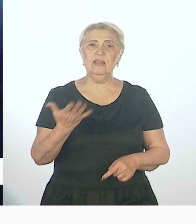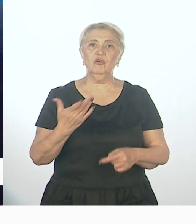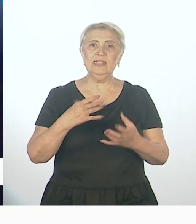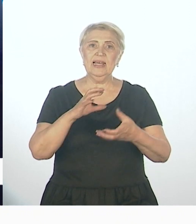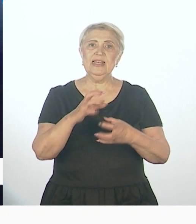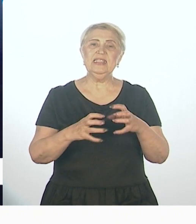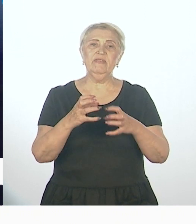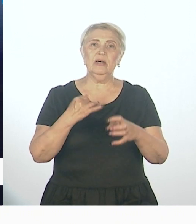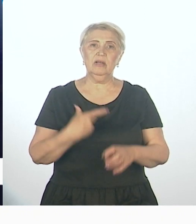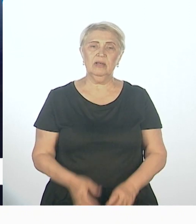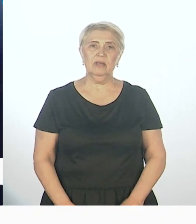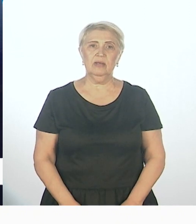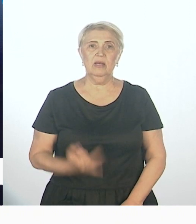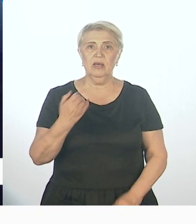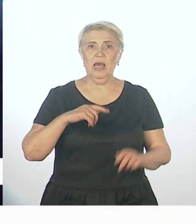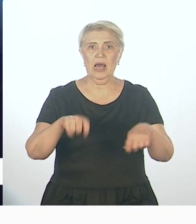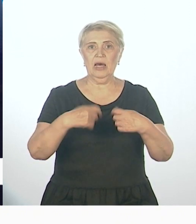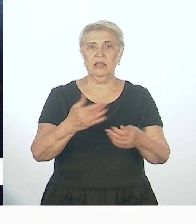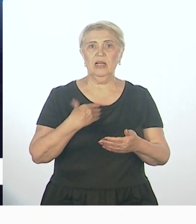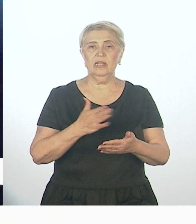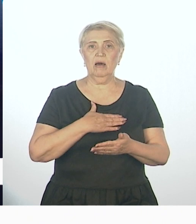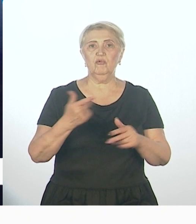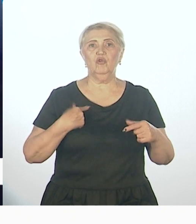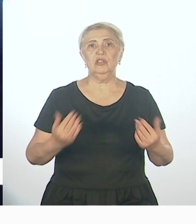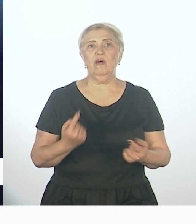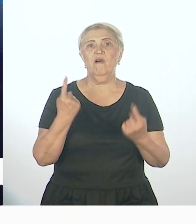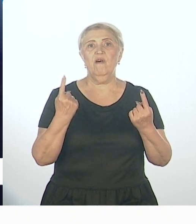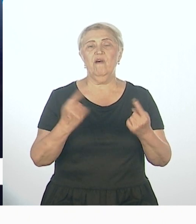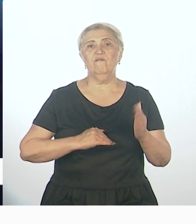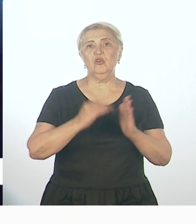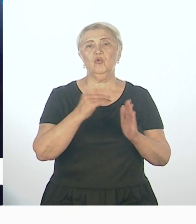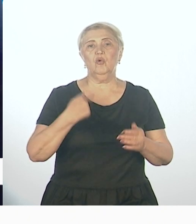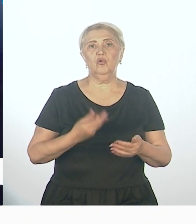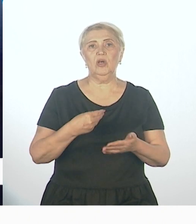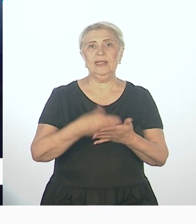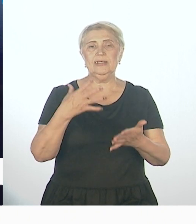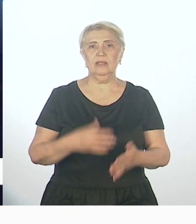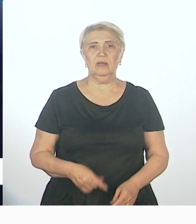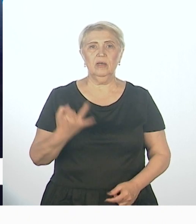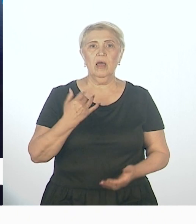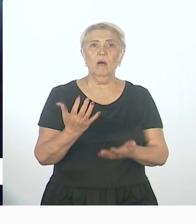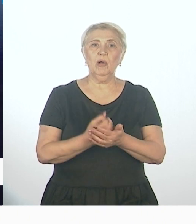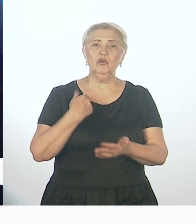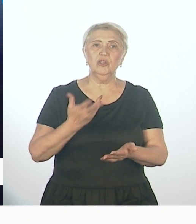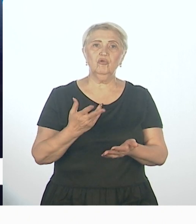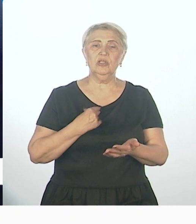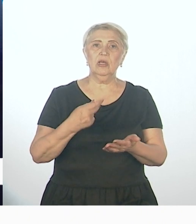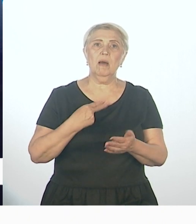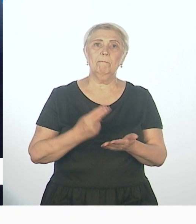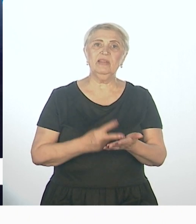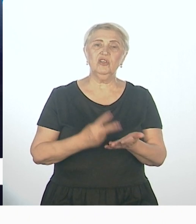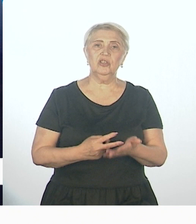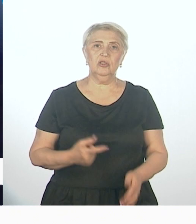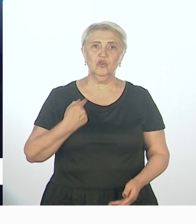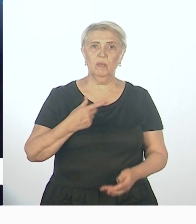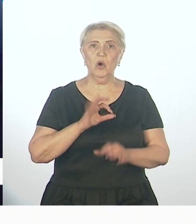Хабаровска и дали нам высокую оценку. Это очень важно. Не только заявлять, что мы инновационные, но и получить подтверждение, что да, вы уникальны. Об